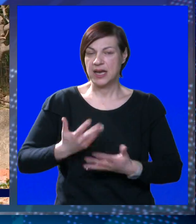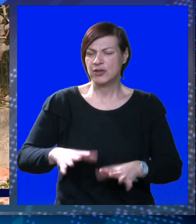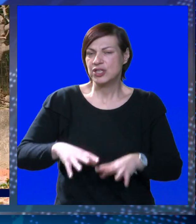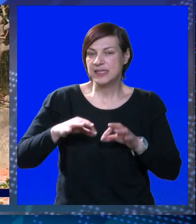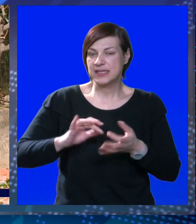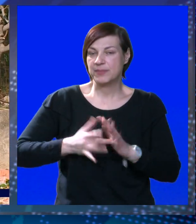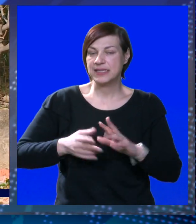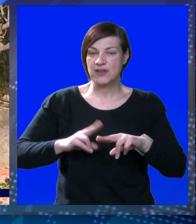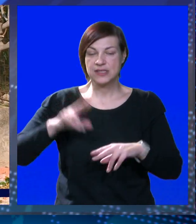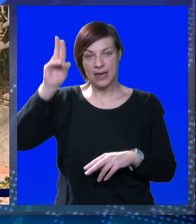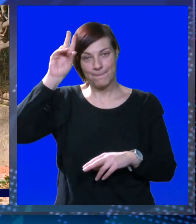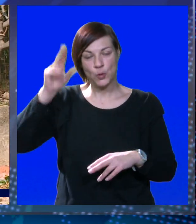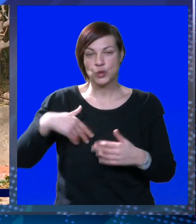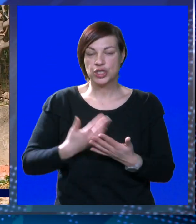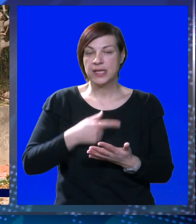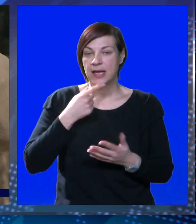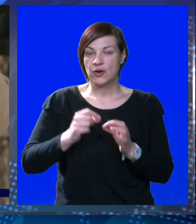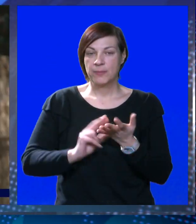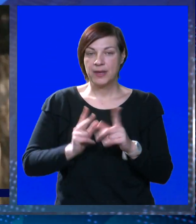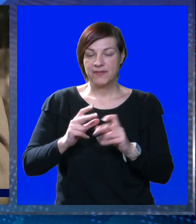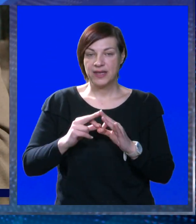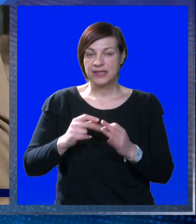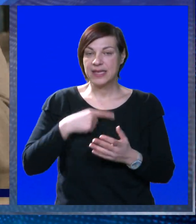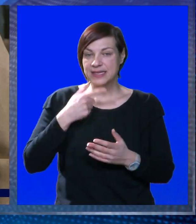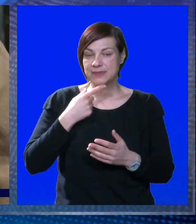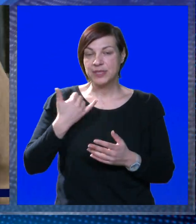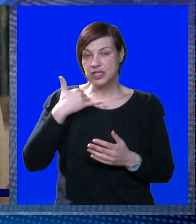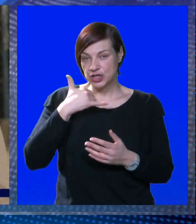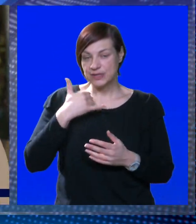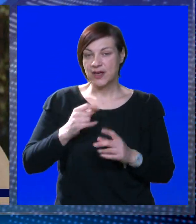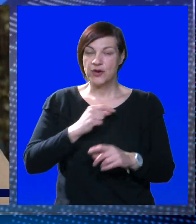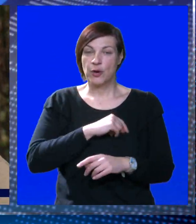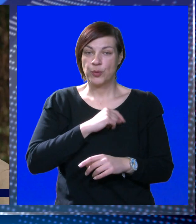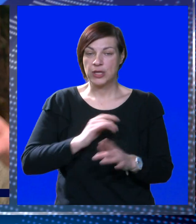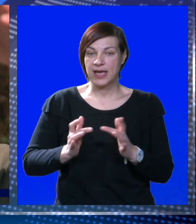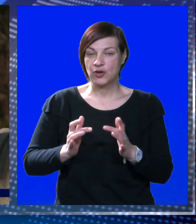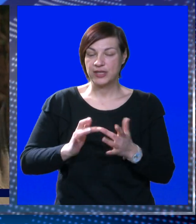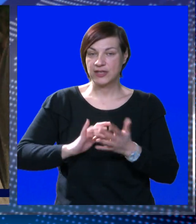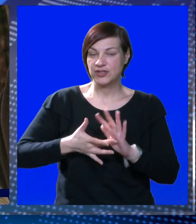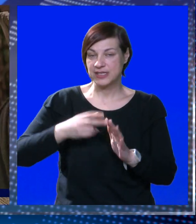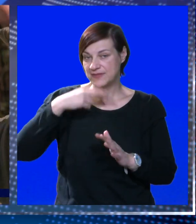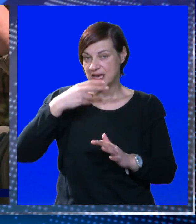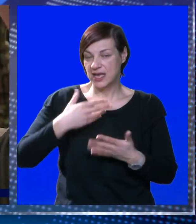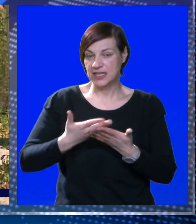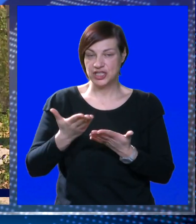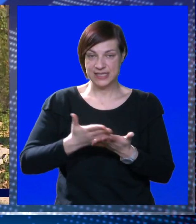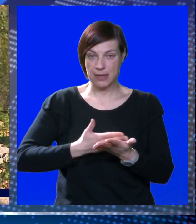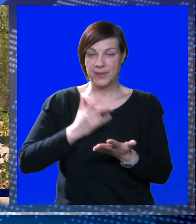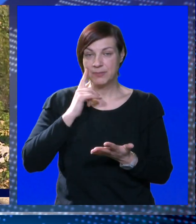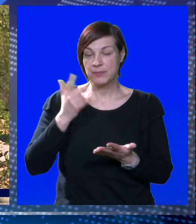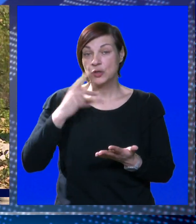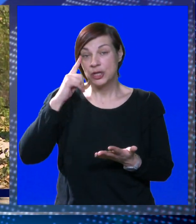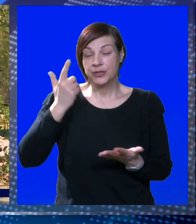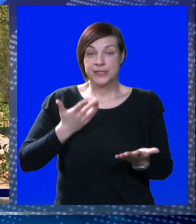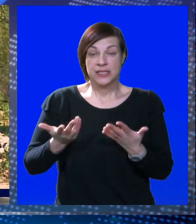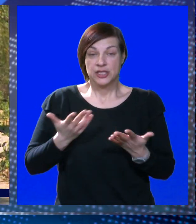nakon što su iscrpili sve ostale mogućnosti. Kako nam je Bevanda ranije ispričao, zvao je u punomoćenika, kontaktirao sve nadležne za njegov predmet